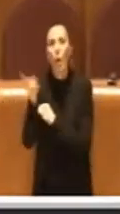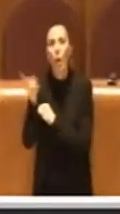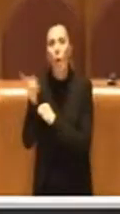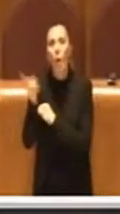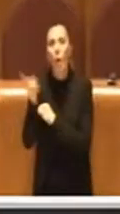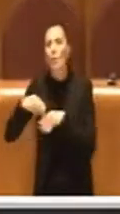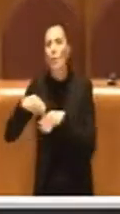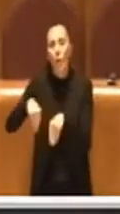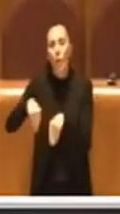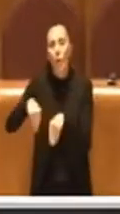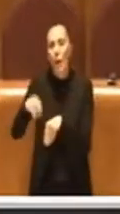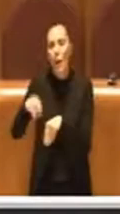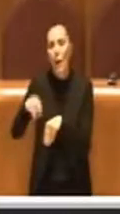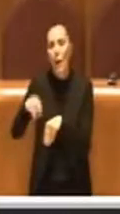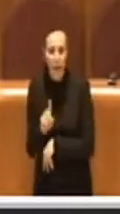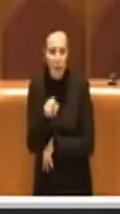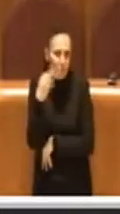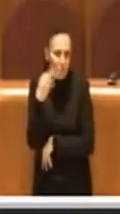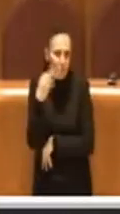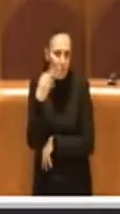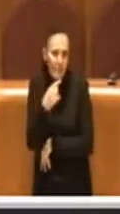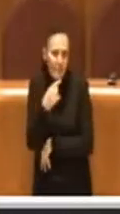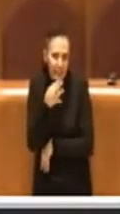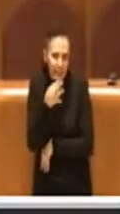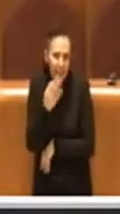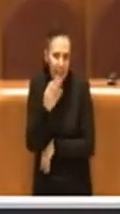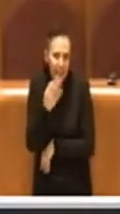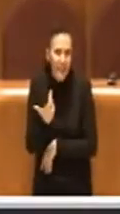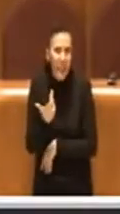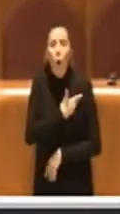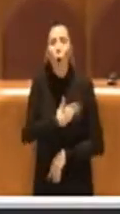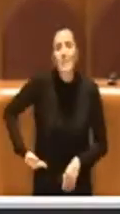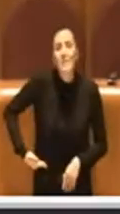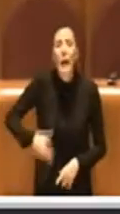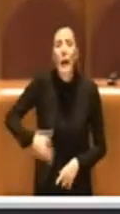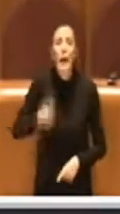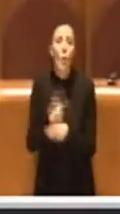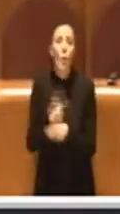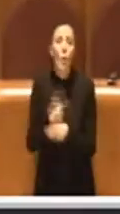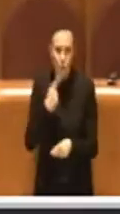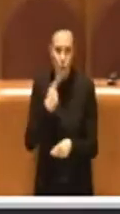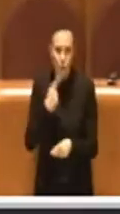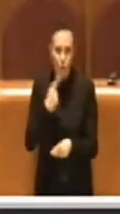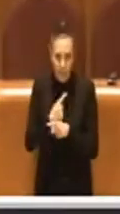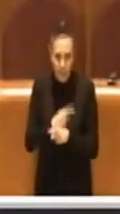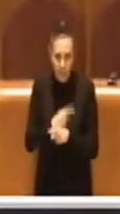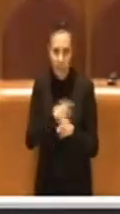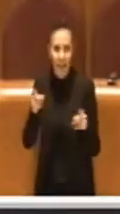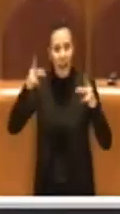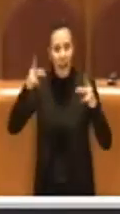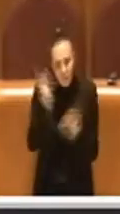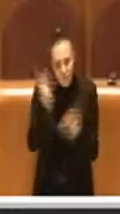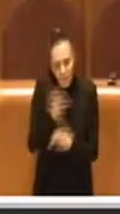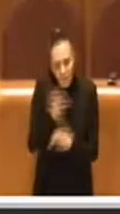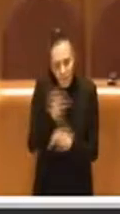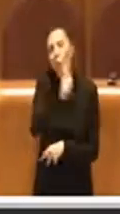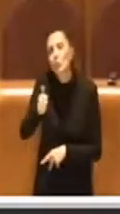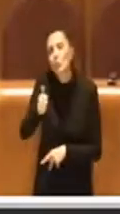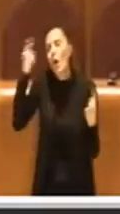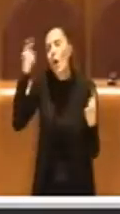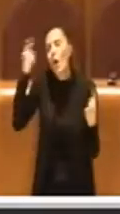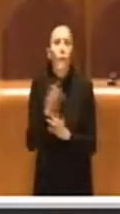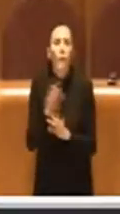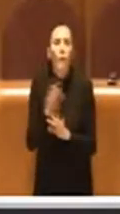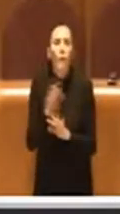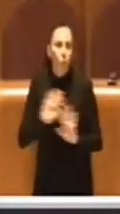Quindi, cosa significa? Questo è un dovere dei consiglieri, poi ognuno ovviamente vota ciò che vuole, ci mancherebbe con le sue motivazioni. Però